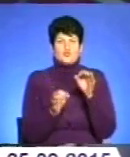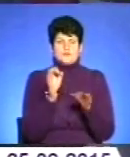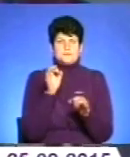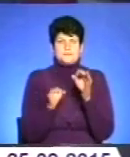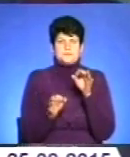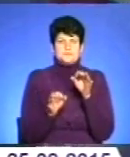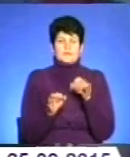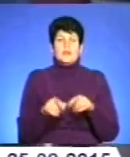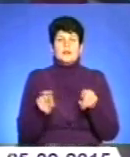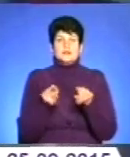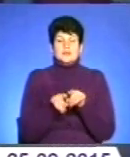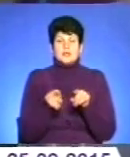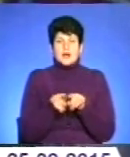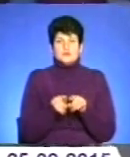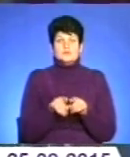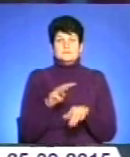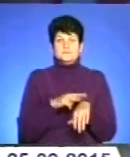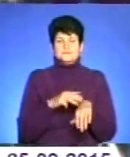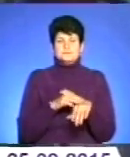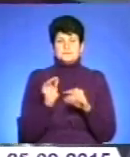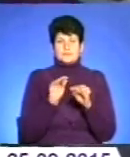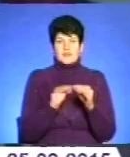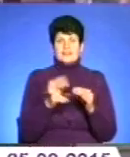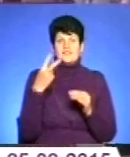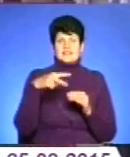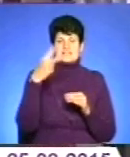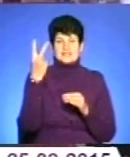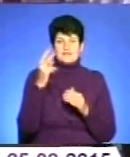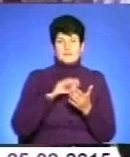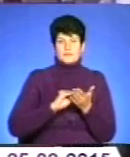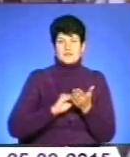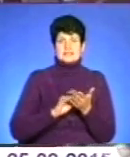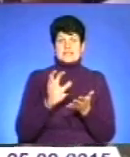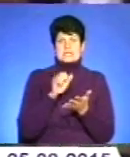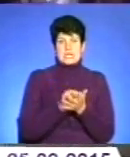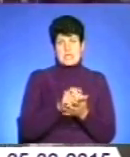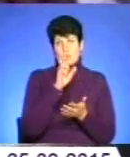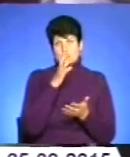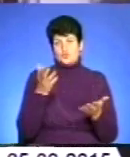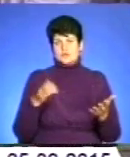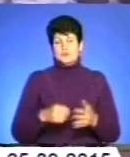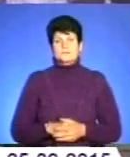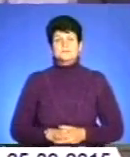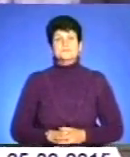Також у ході нічного міста правоохоронці склали 22 адмінпротоколи за заняття проституцією.